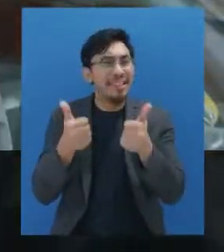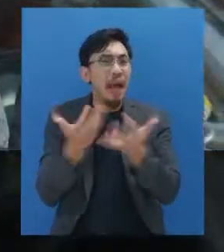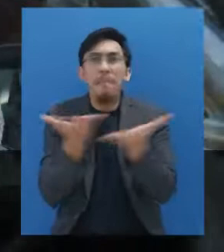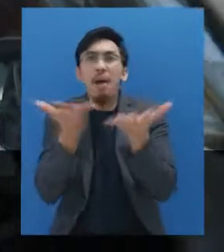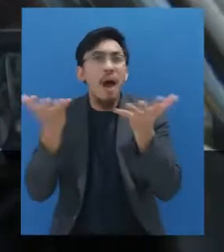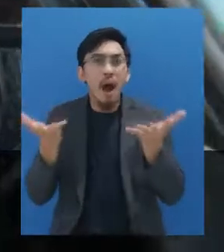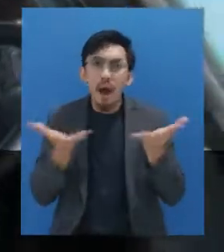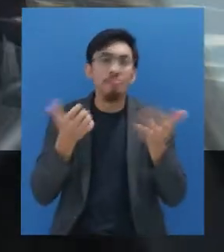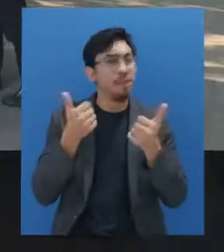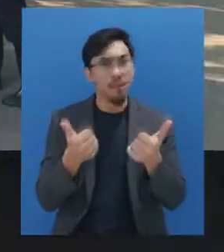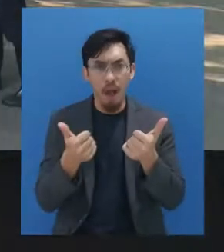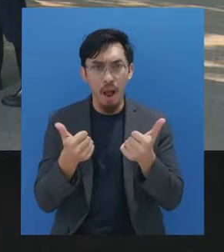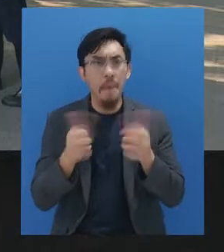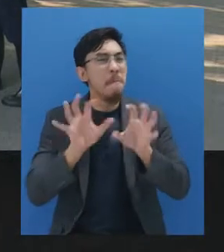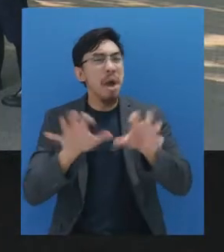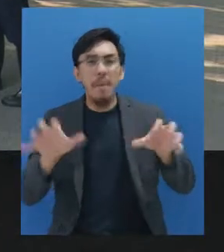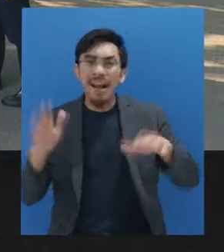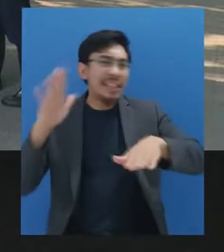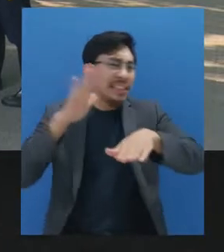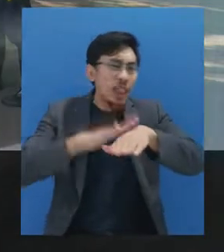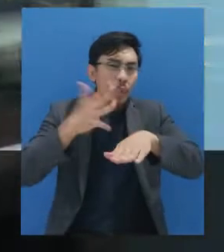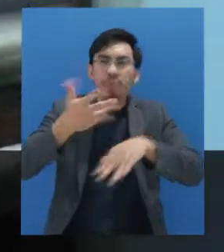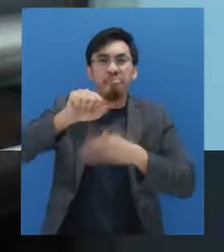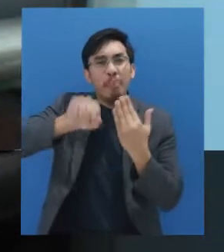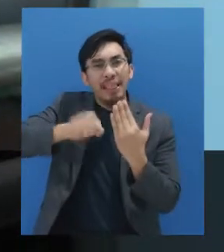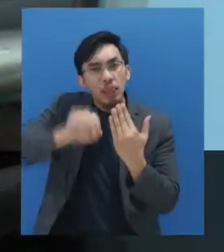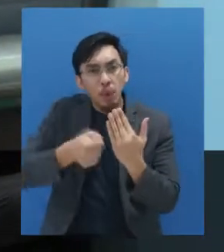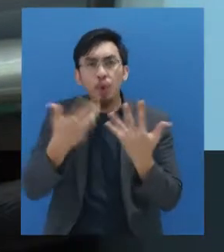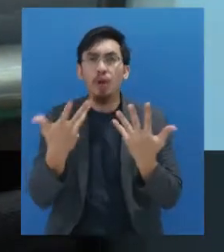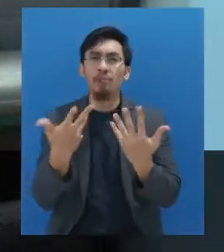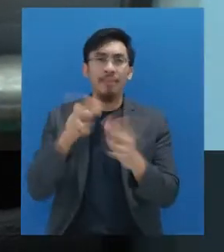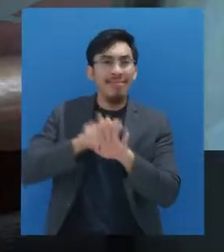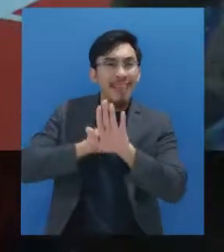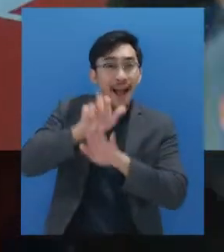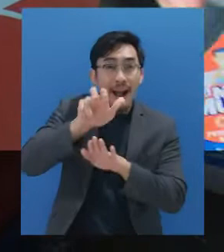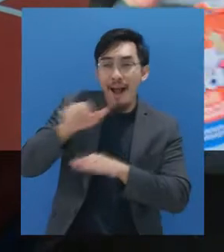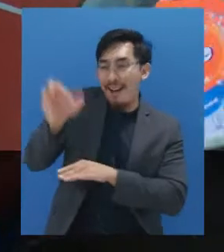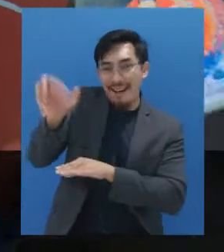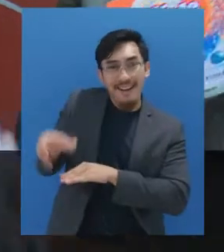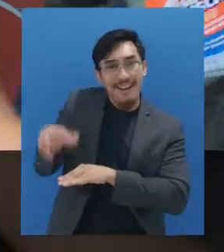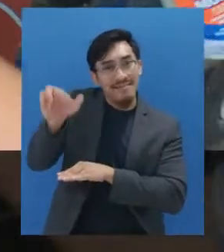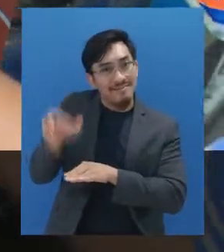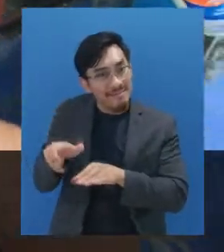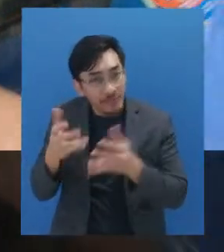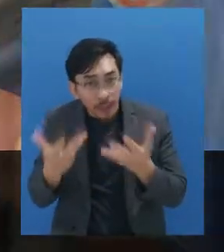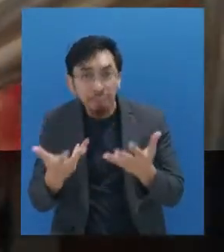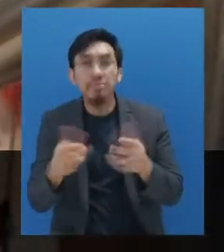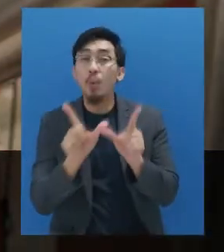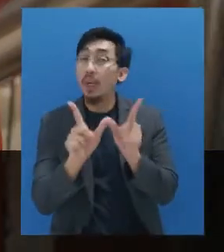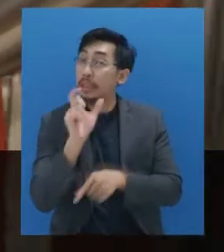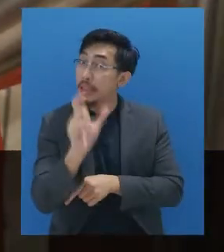droplet yang bisa saja terdapat di permukaan benda-benda yang sering disentuh, seperti gagang pintu,